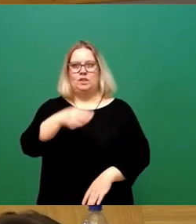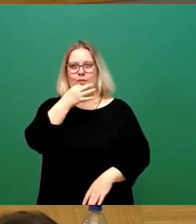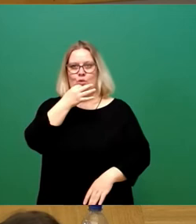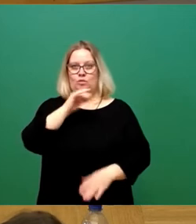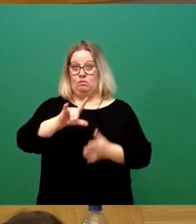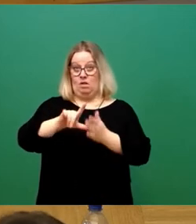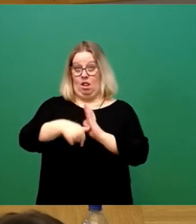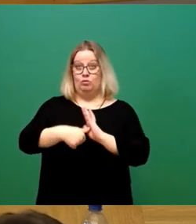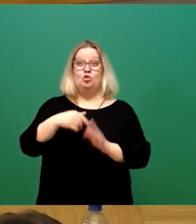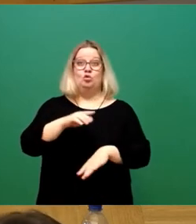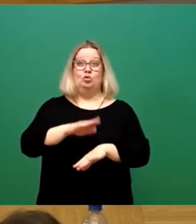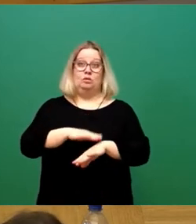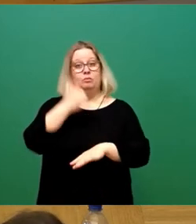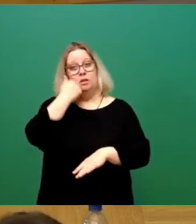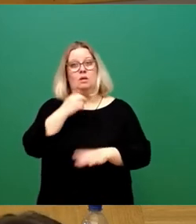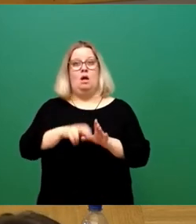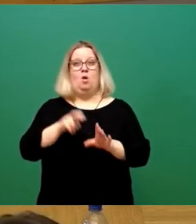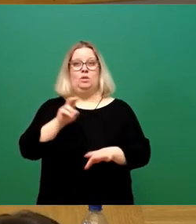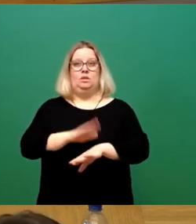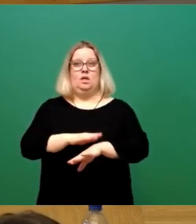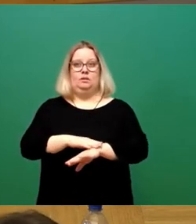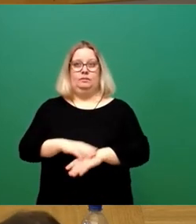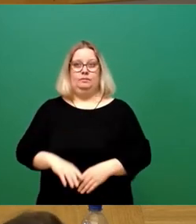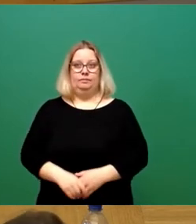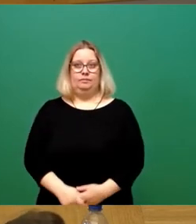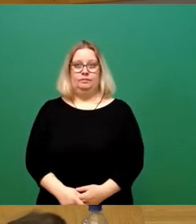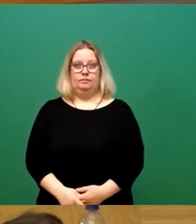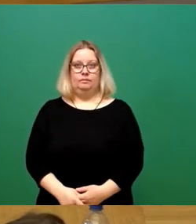halbe Stunde bitte also